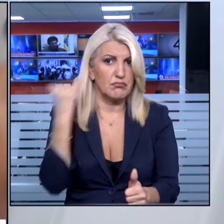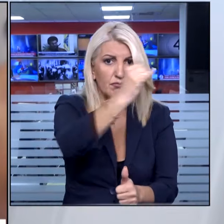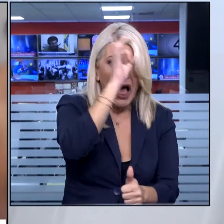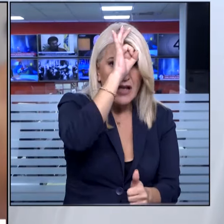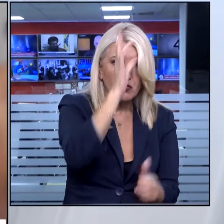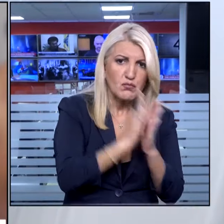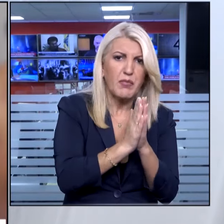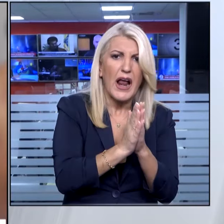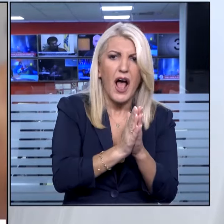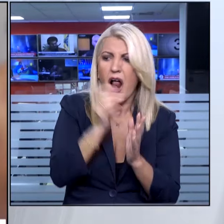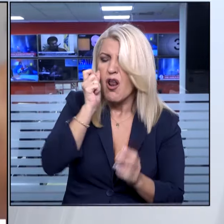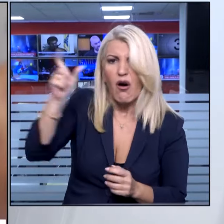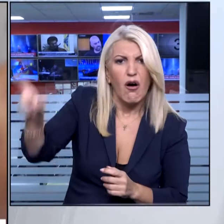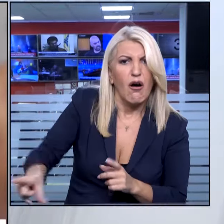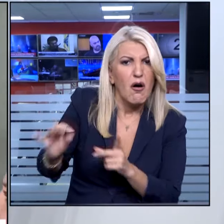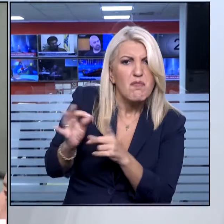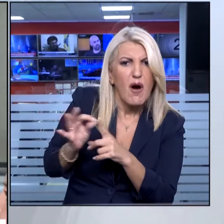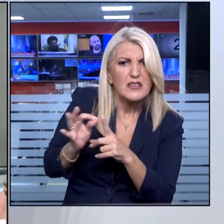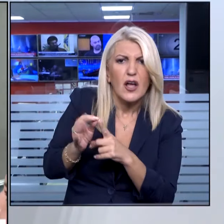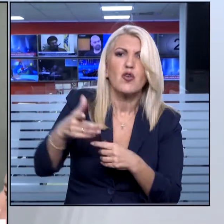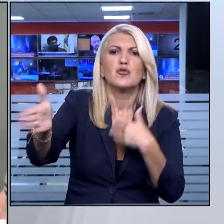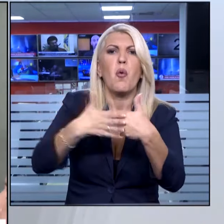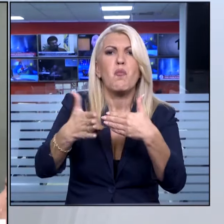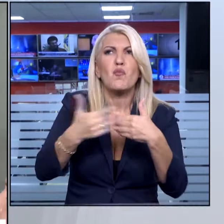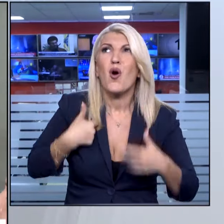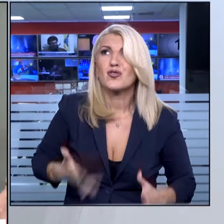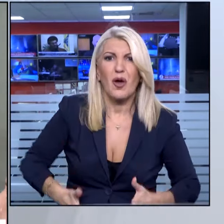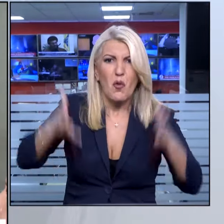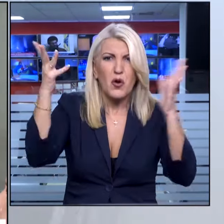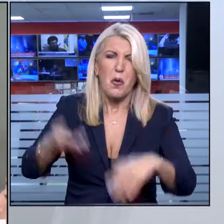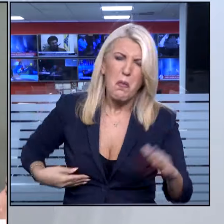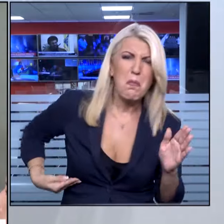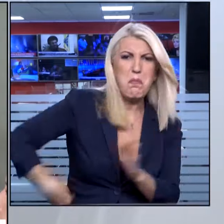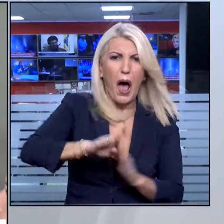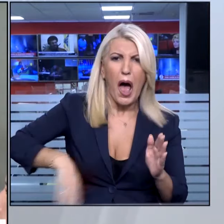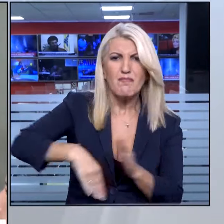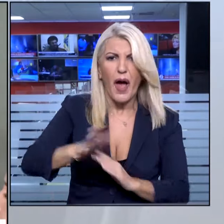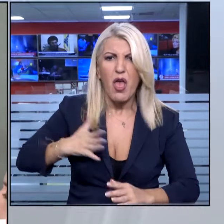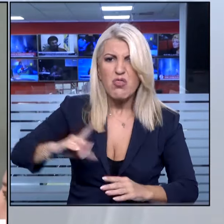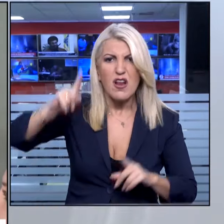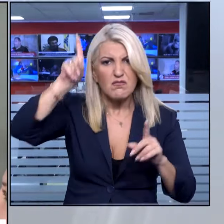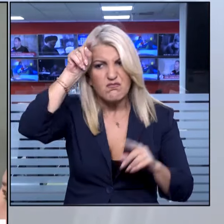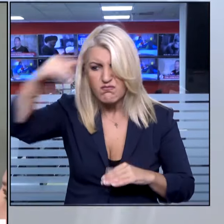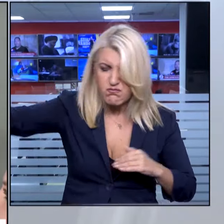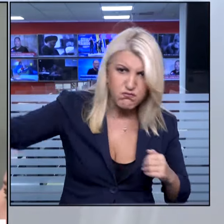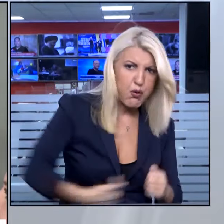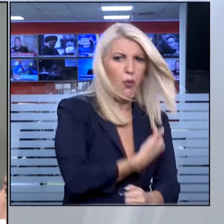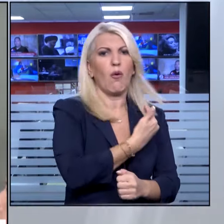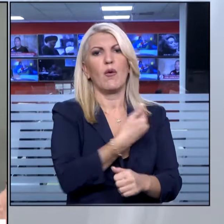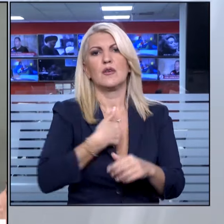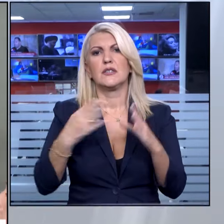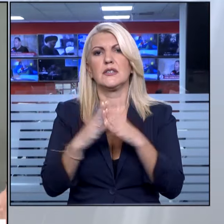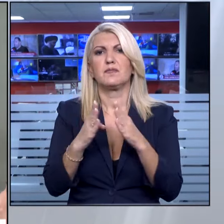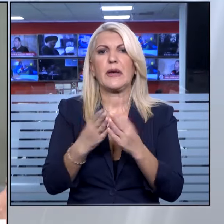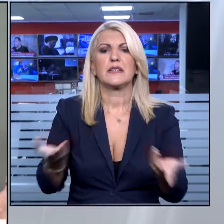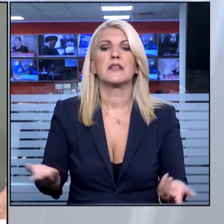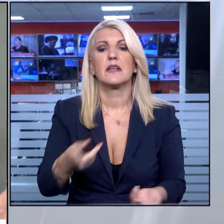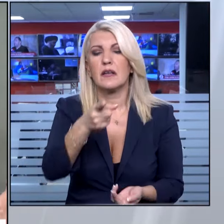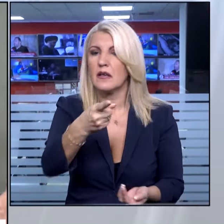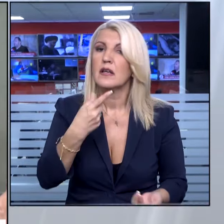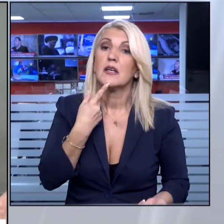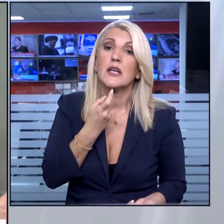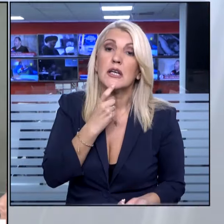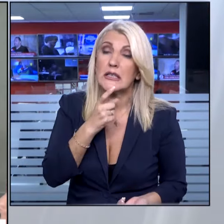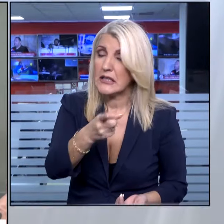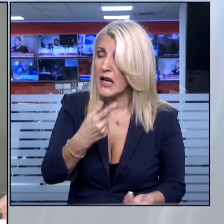χτυπούσε την πόρτα της πολυκατοικίας της. Πρέπει να υπάρχει διαφάνεια και υλικό και μεγαλύτερος έλεγχος στο τι